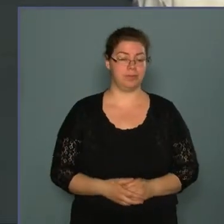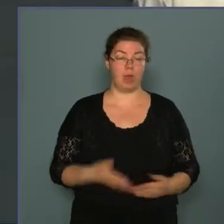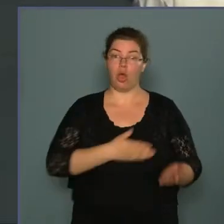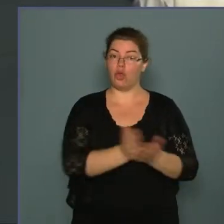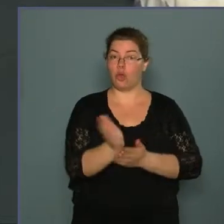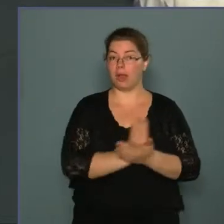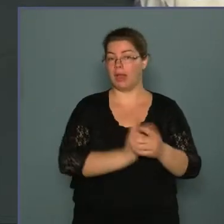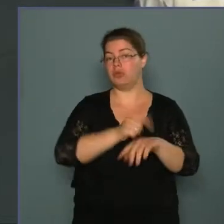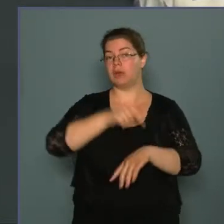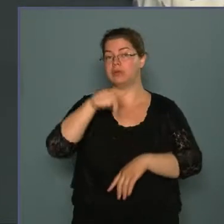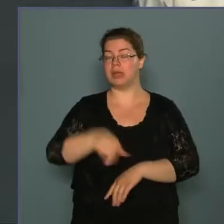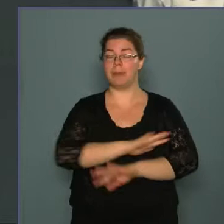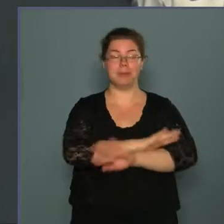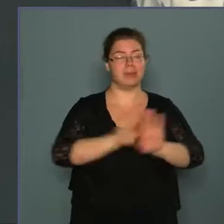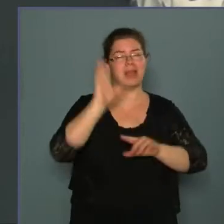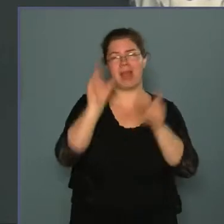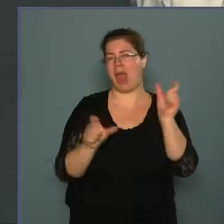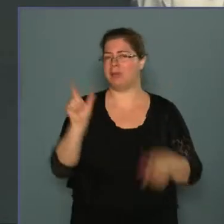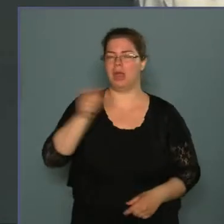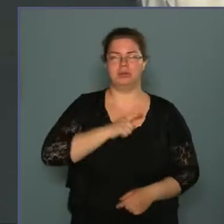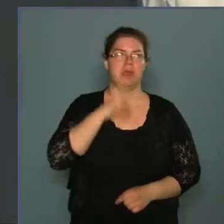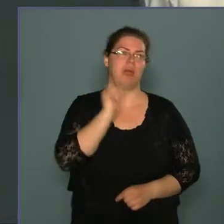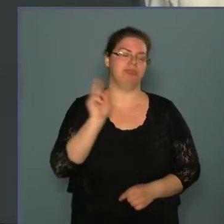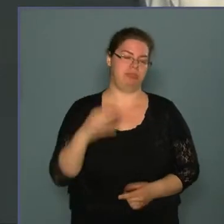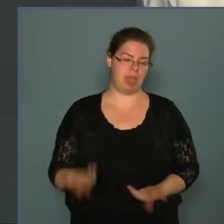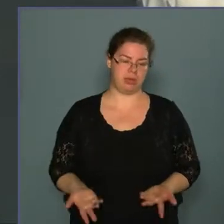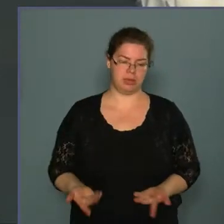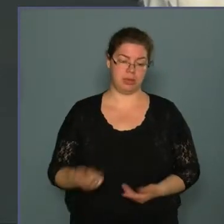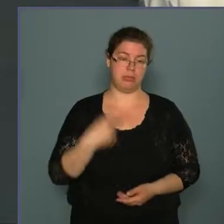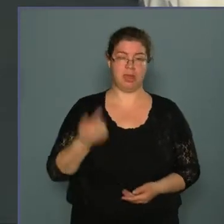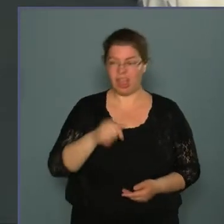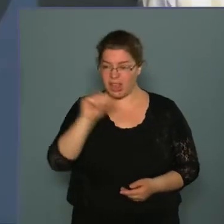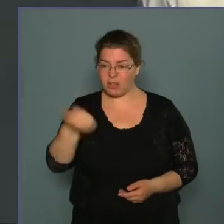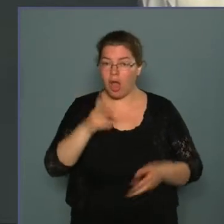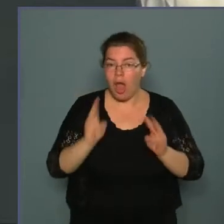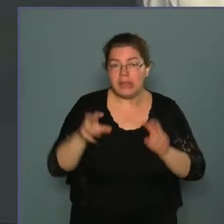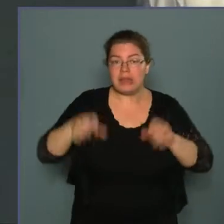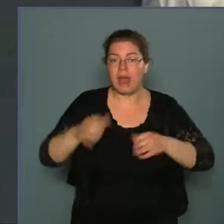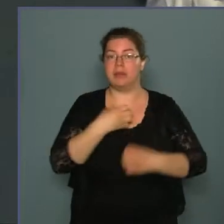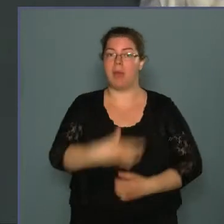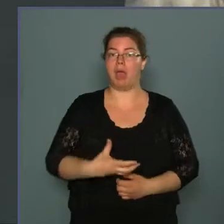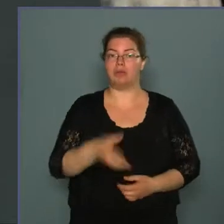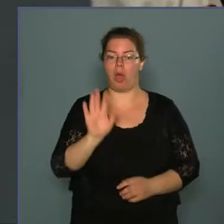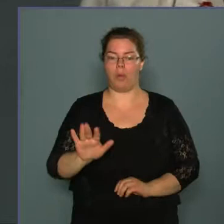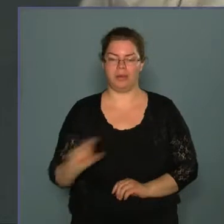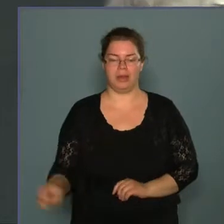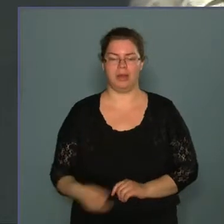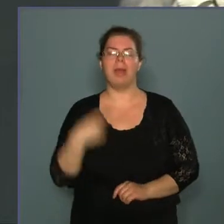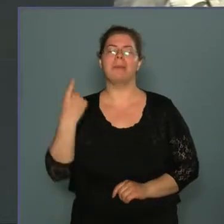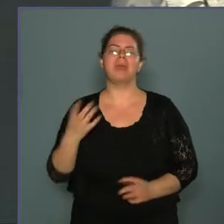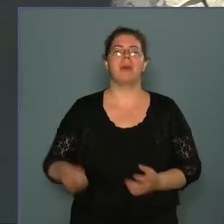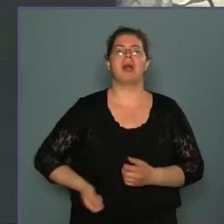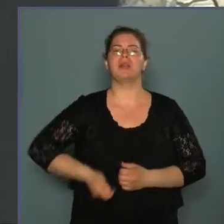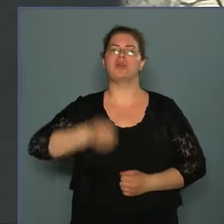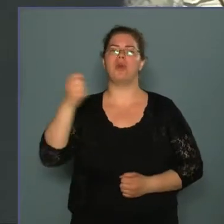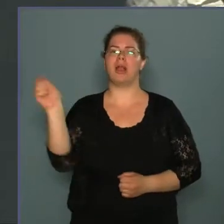Szolgaságunk idejében minden ember csak beszélt, mi valánk a legelsők, kik tenni mertünk a honért. Mi emeltük fel először a